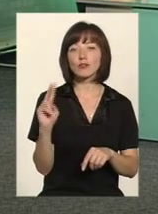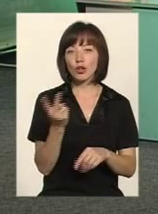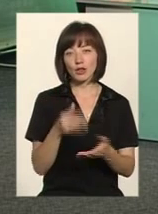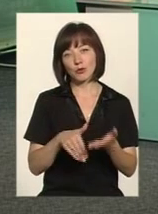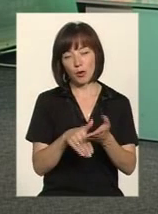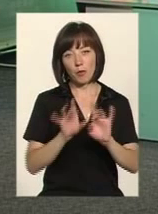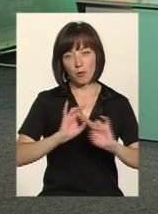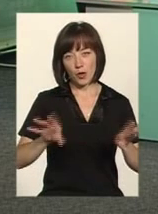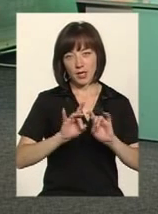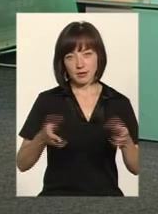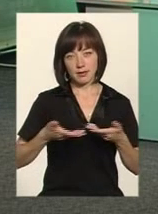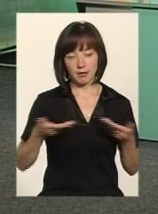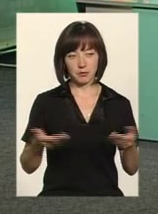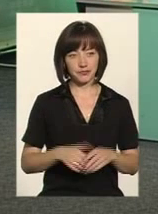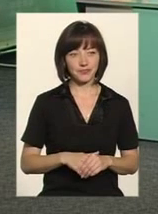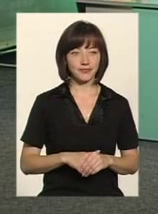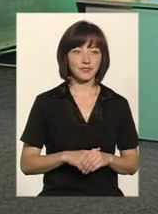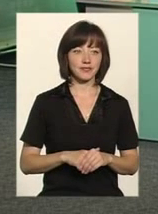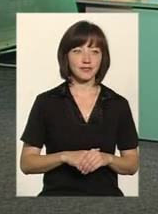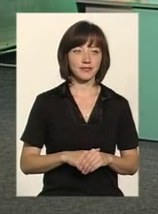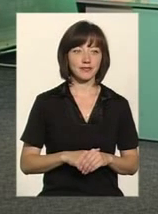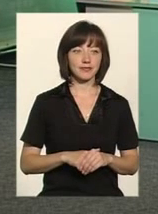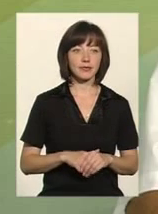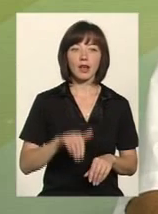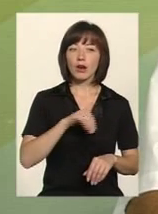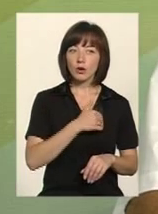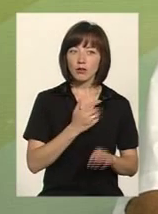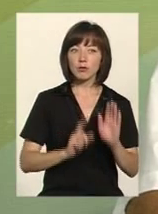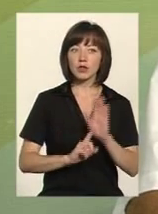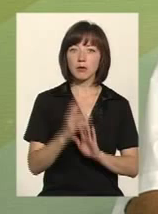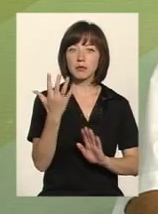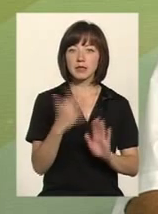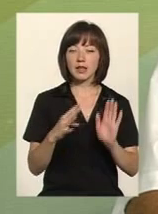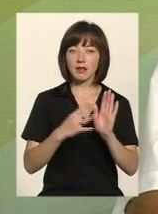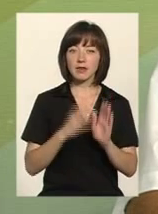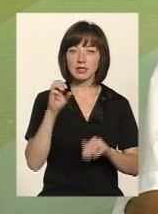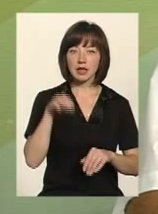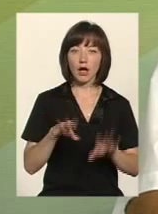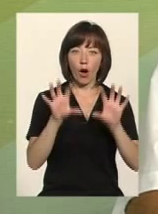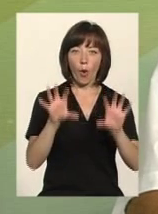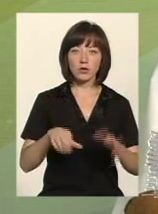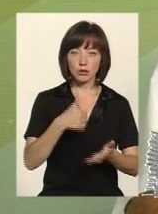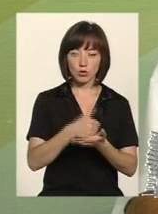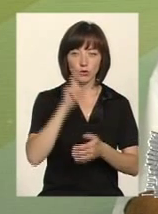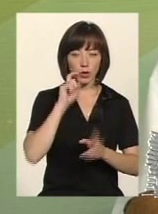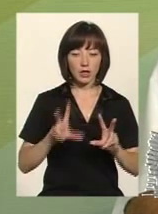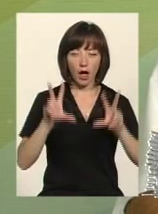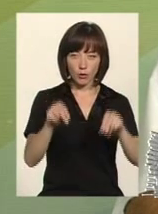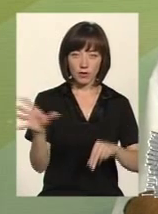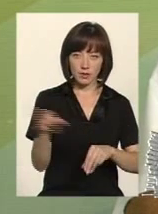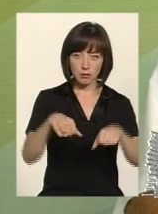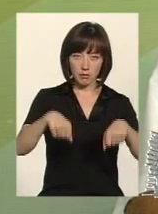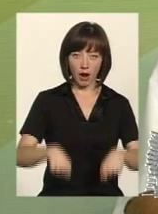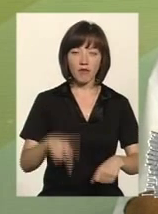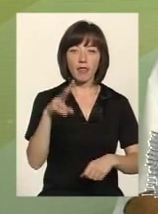допомога? Поясніть нам, будь ласка. Хотів би почати з того, що 59-та стаття Конституції України гарантує всім право на